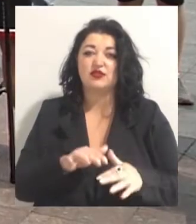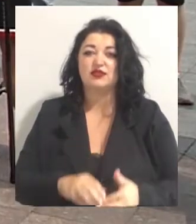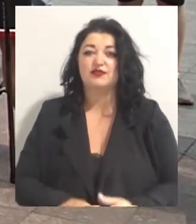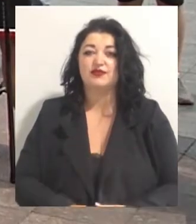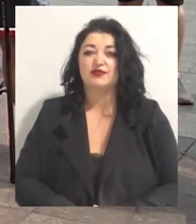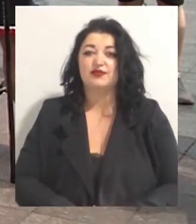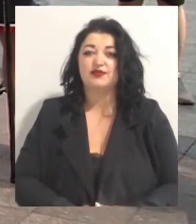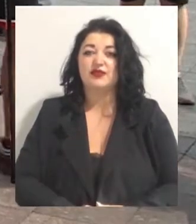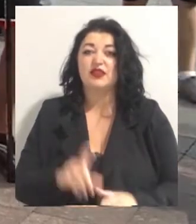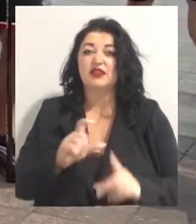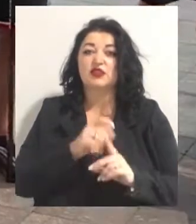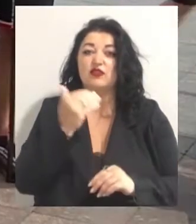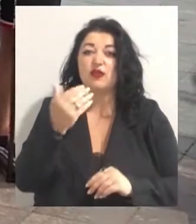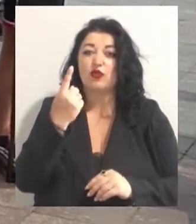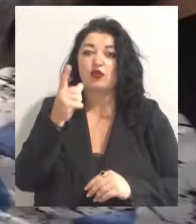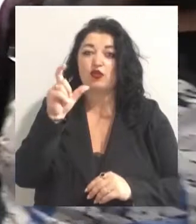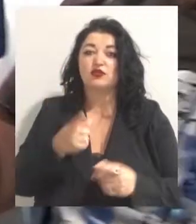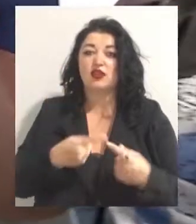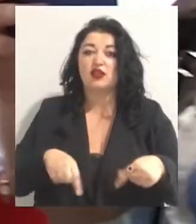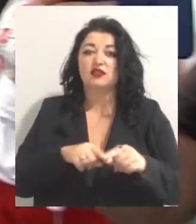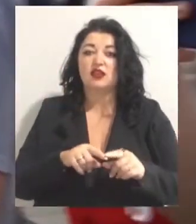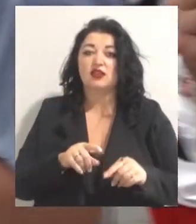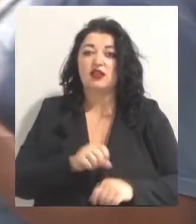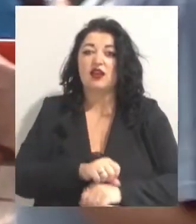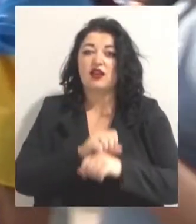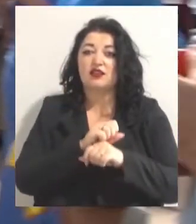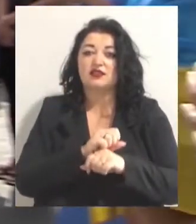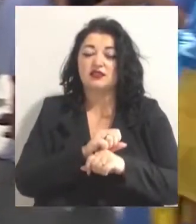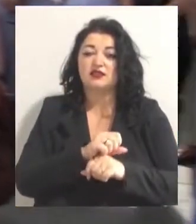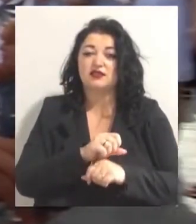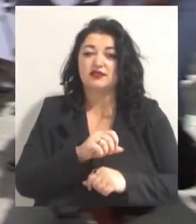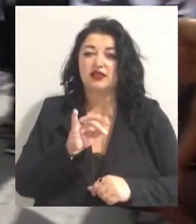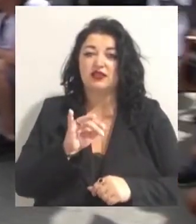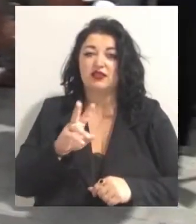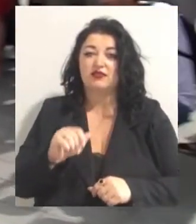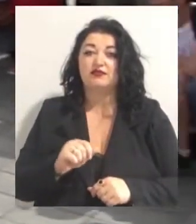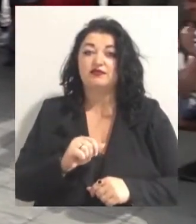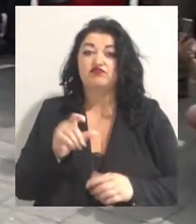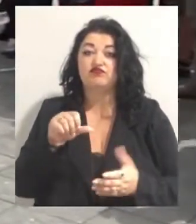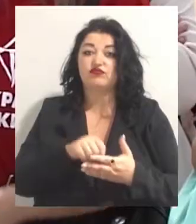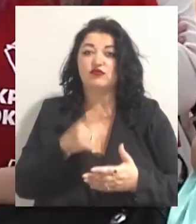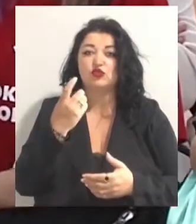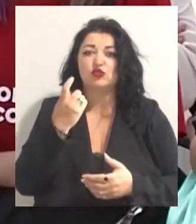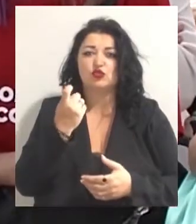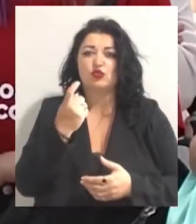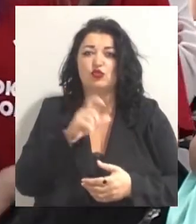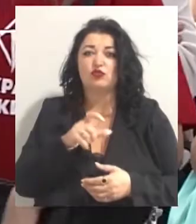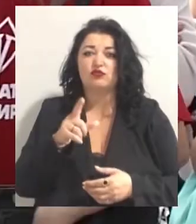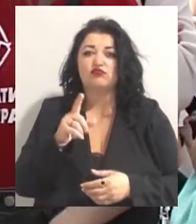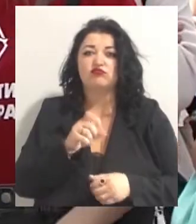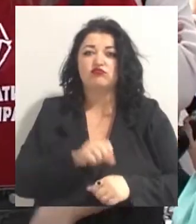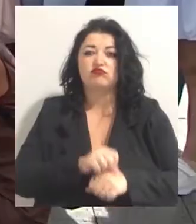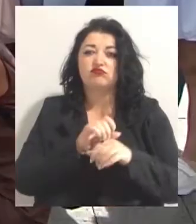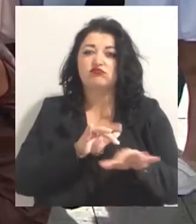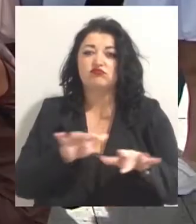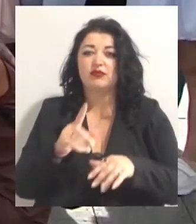За словами одного з організаторів акції Кирила Димова, у мітингу взяли участь понад 100 людей. Акція тривала півтори години. Юлія Цух,